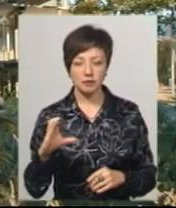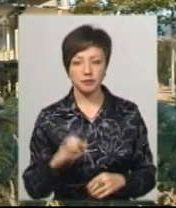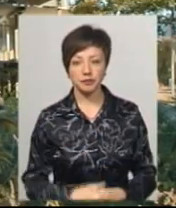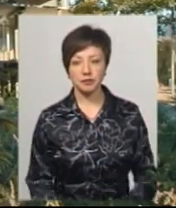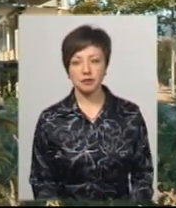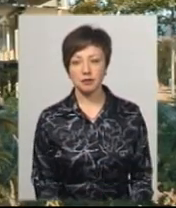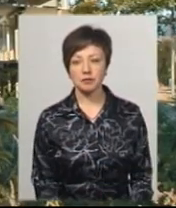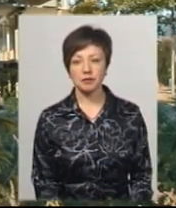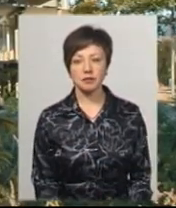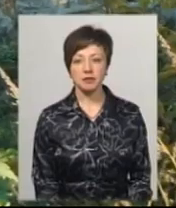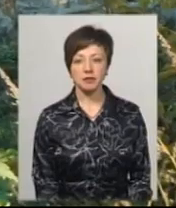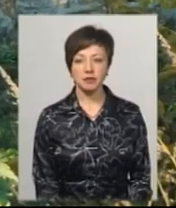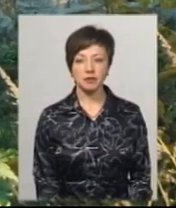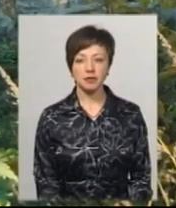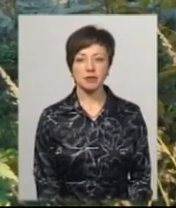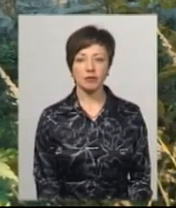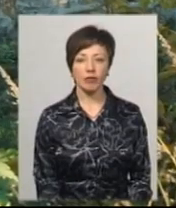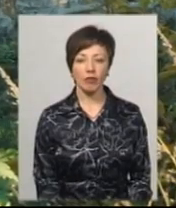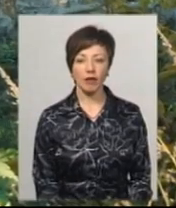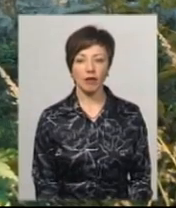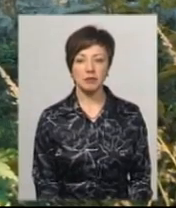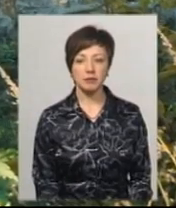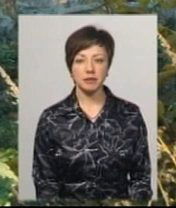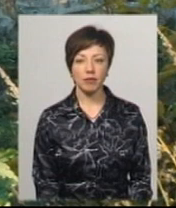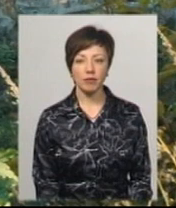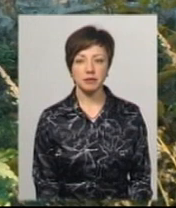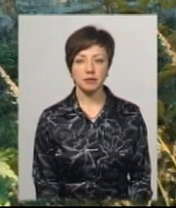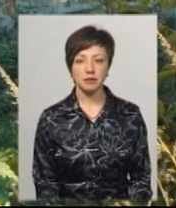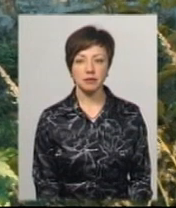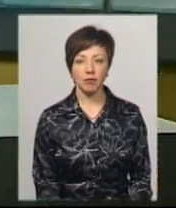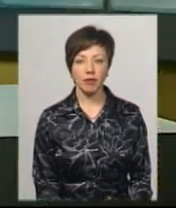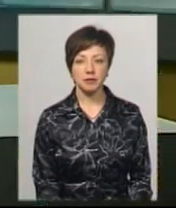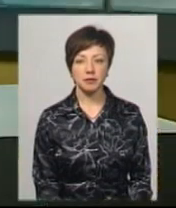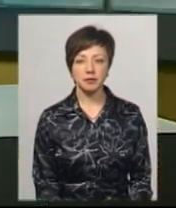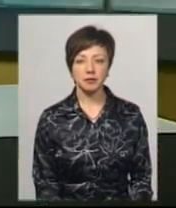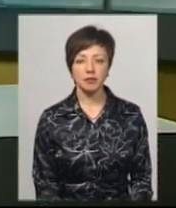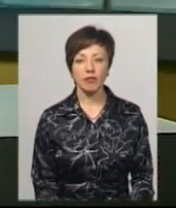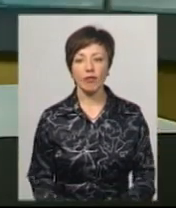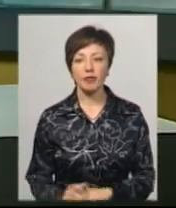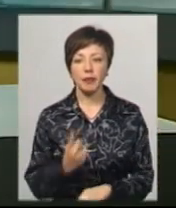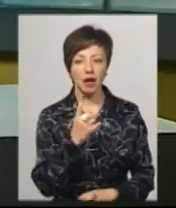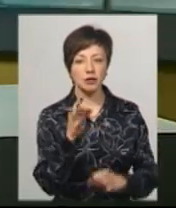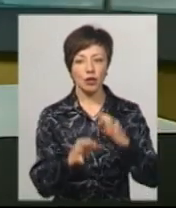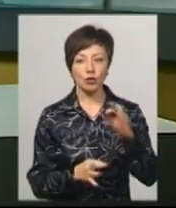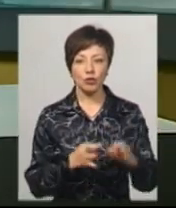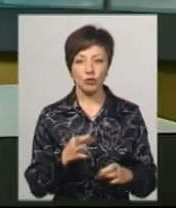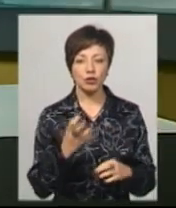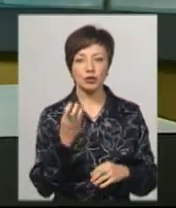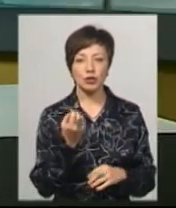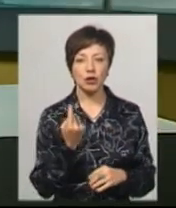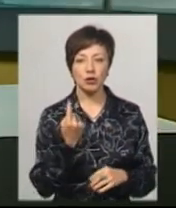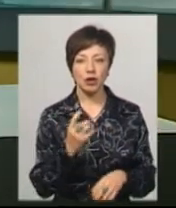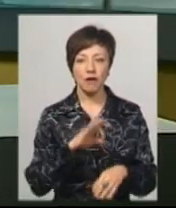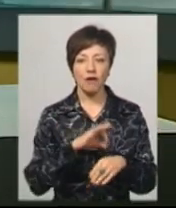Анастасія Збродова, Юрій Чорний, Олександр Горішевський. Новини на Суспільному. Хмельницький. За добу ще один хворий на сирозний